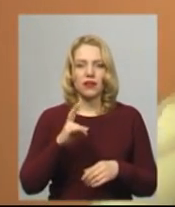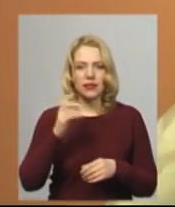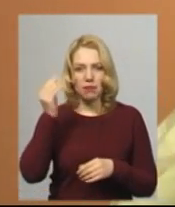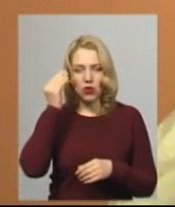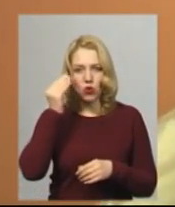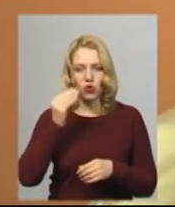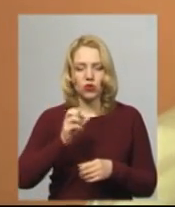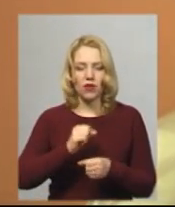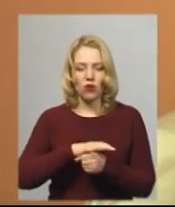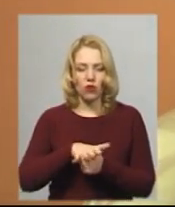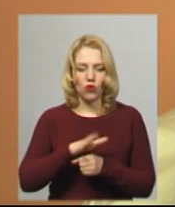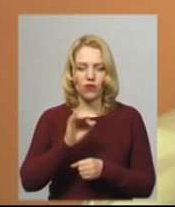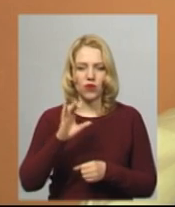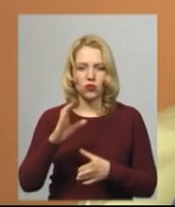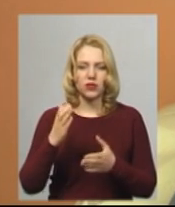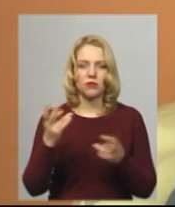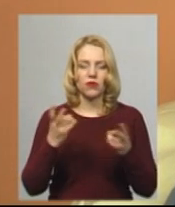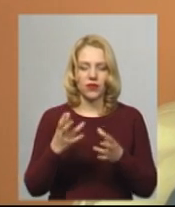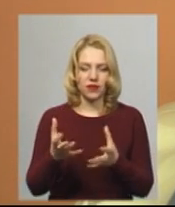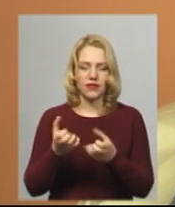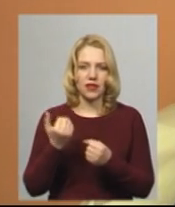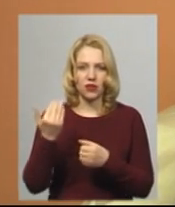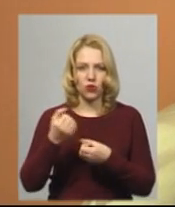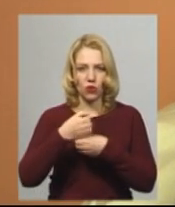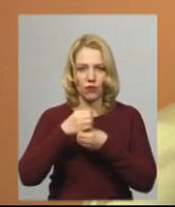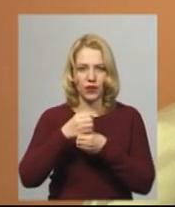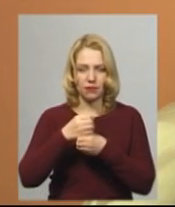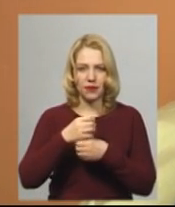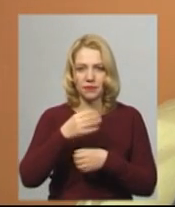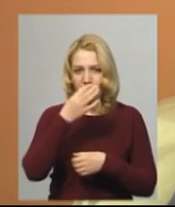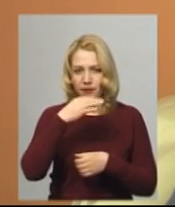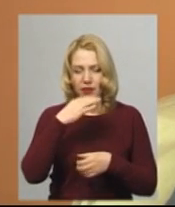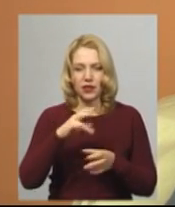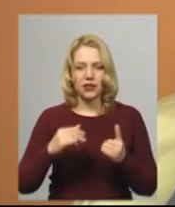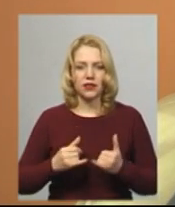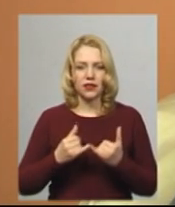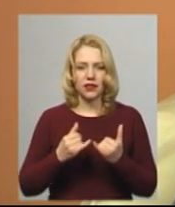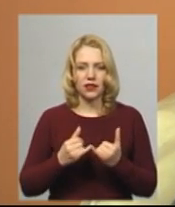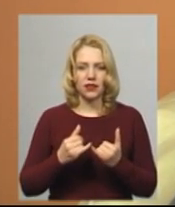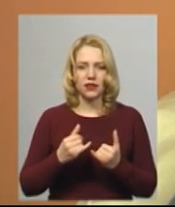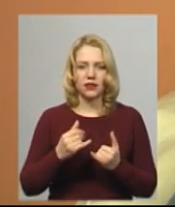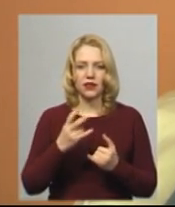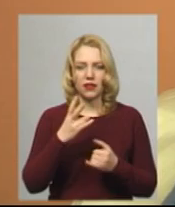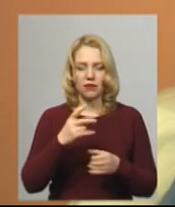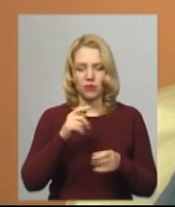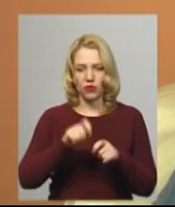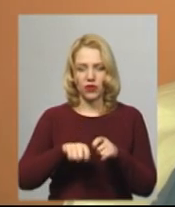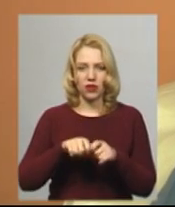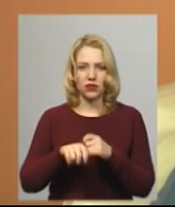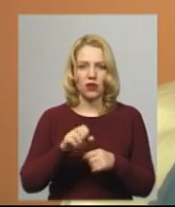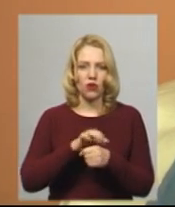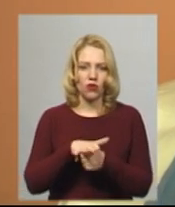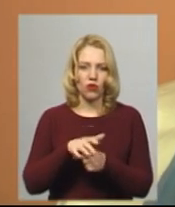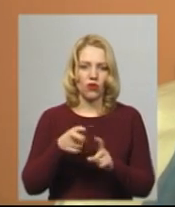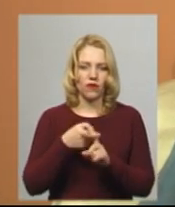повинні йому забрати матеріал, біоматеріал, назальний і мазок ізіву на коронавірус. Ми теж маємо